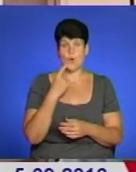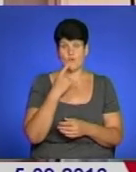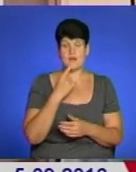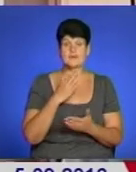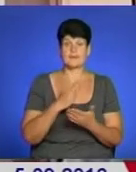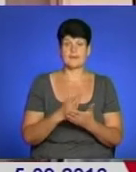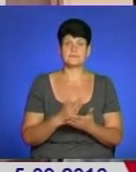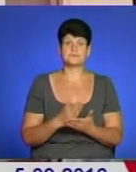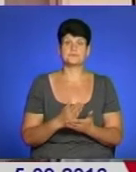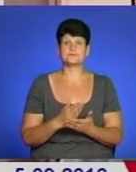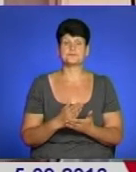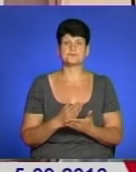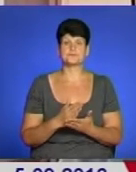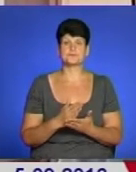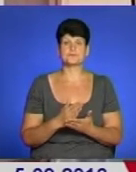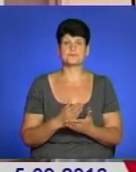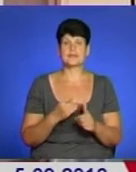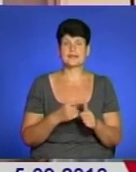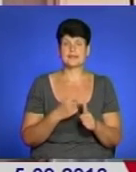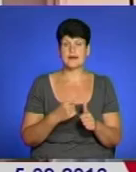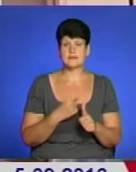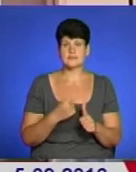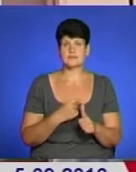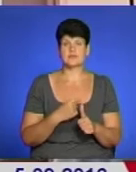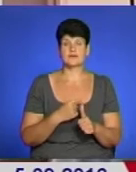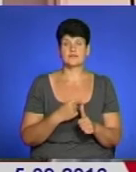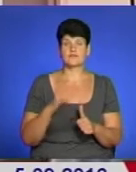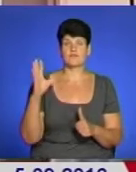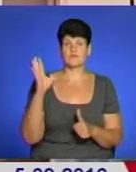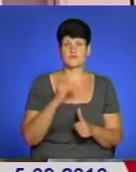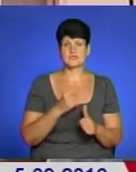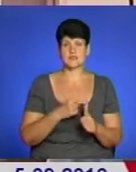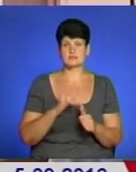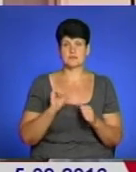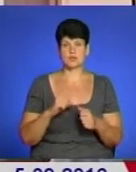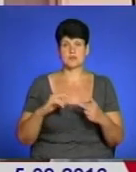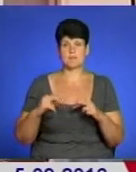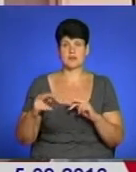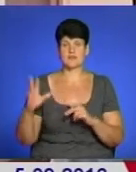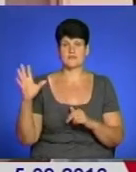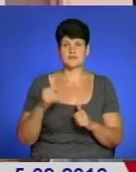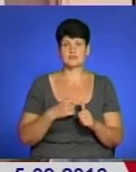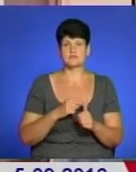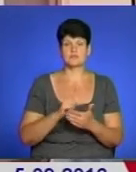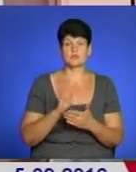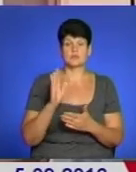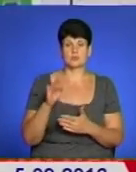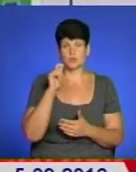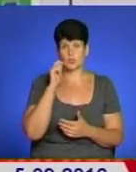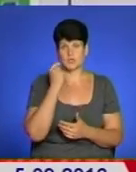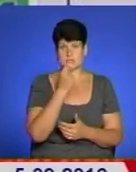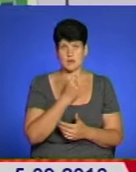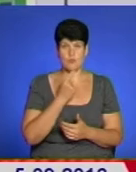є назви, яким всі назви можна перекласти. І всі назви повинні бути, звичайно, на українській мові.